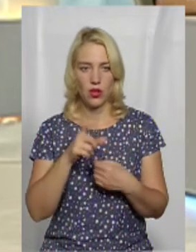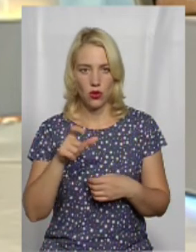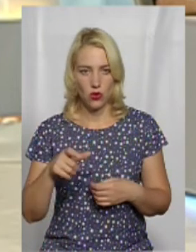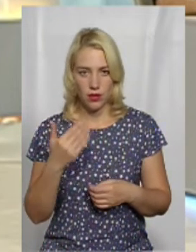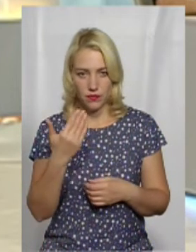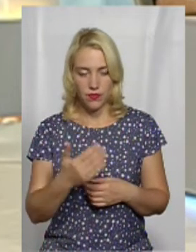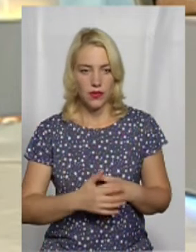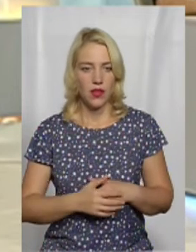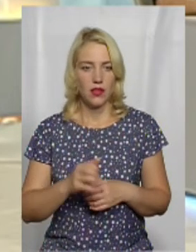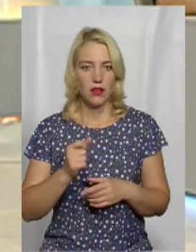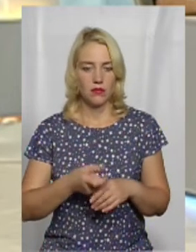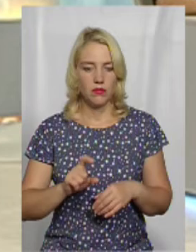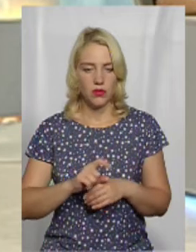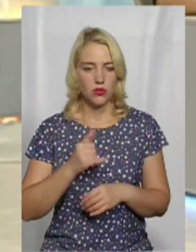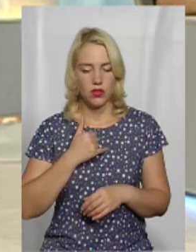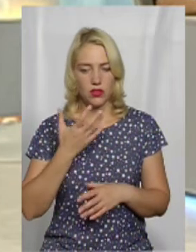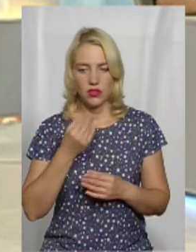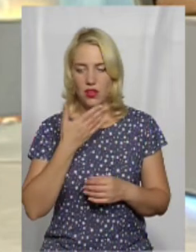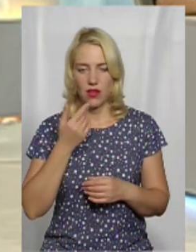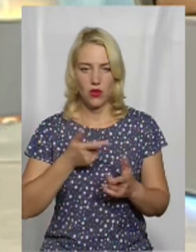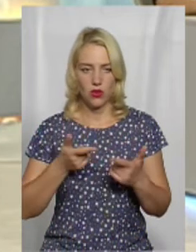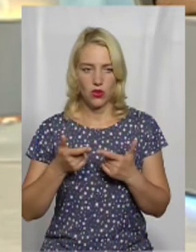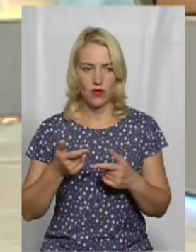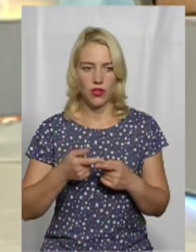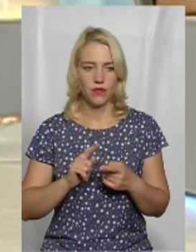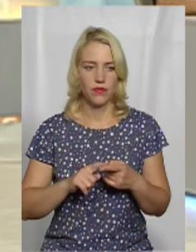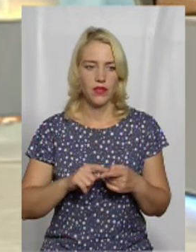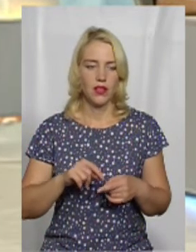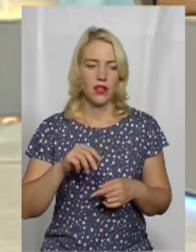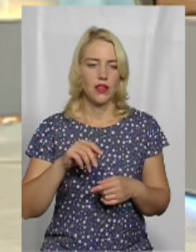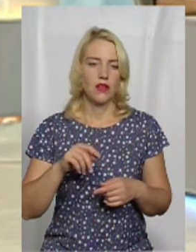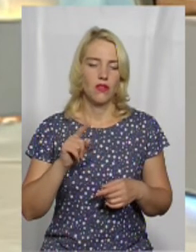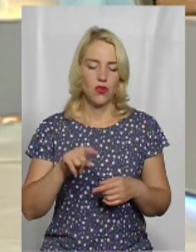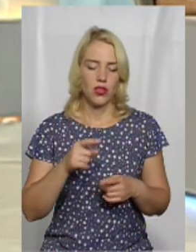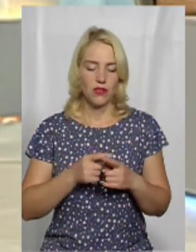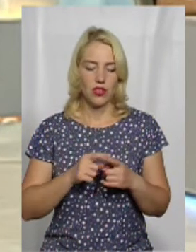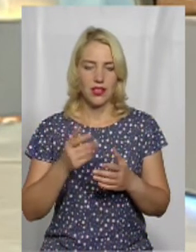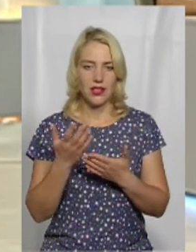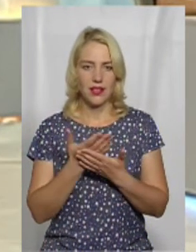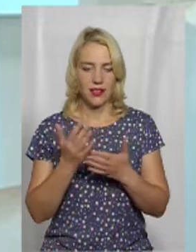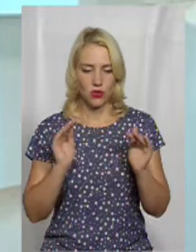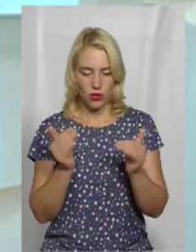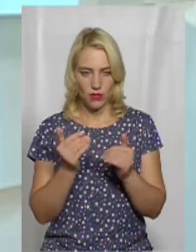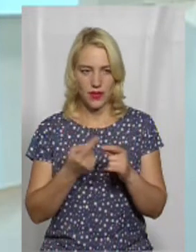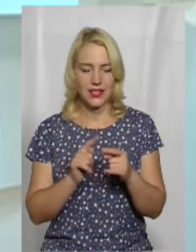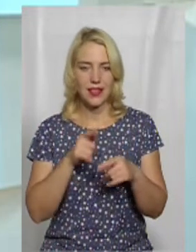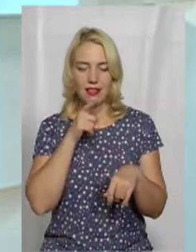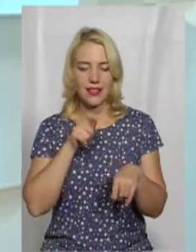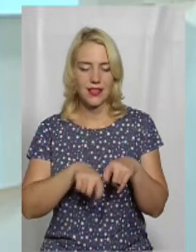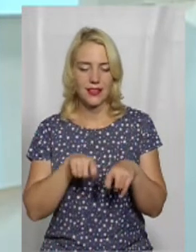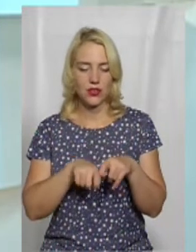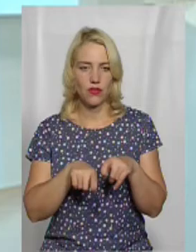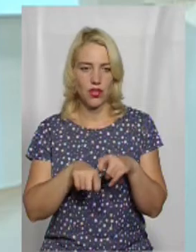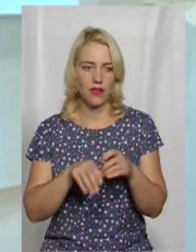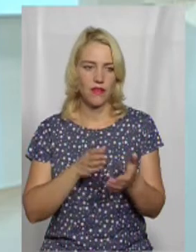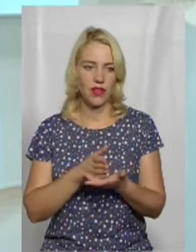Більше нас поки не готово. Оцей кадр на тизер і оця короткометражка, це є, як я вже кажу, тестовий такий варіант. Ми